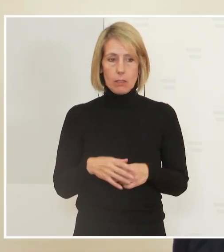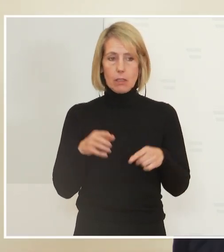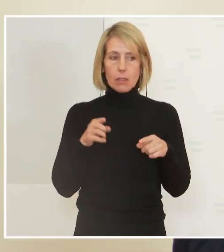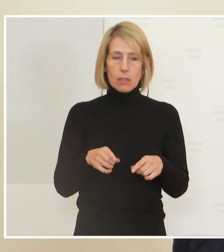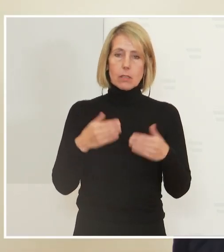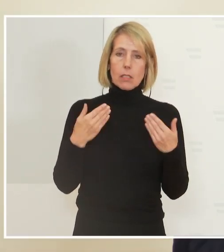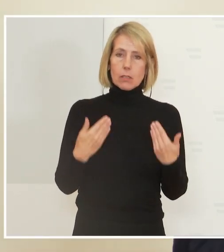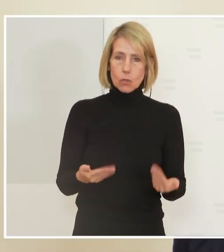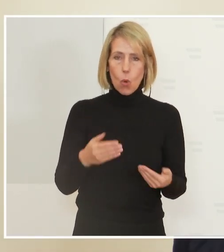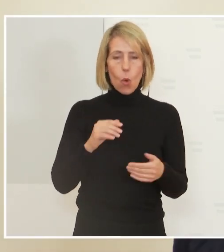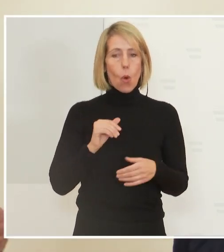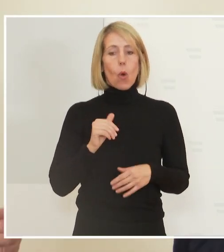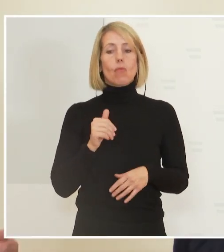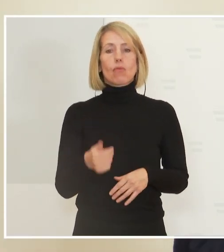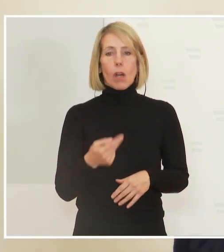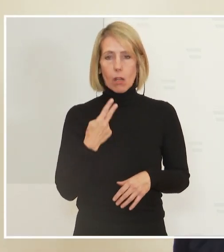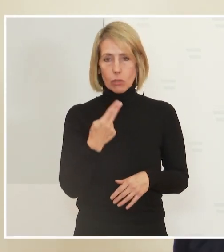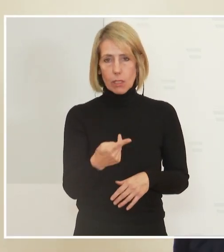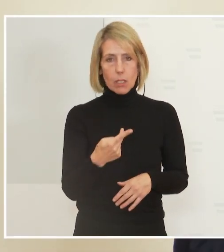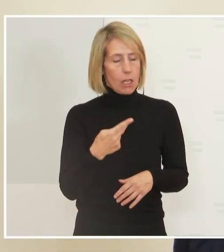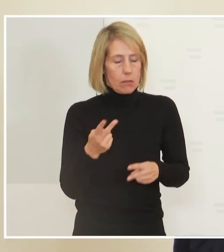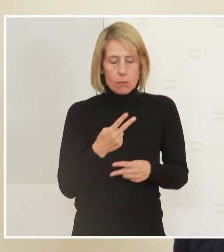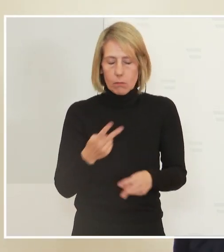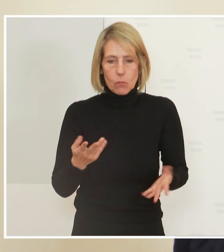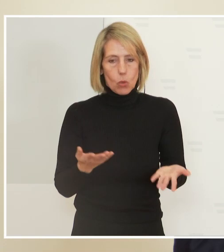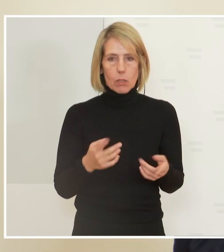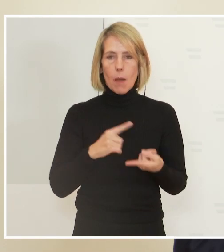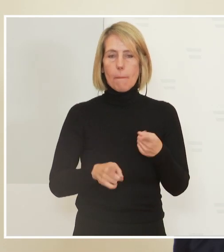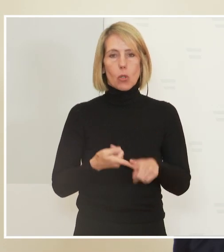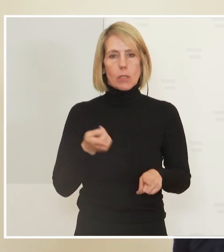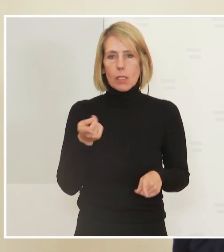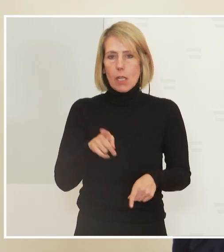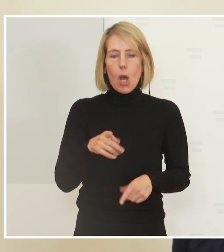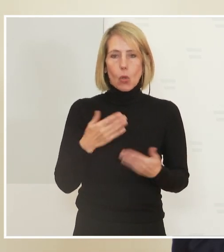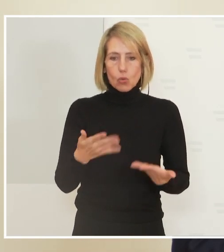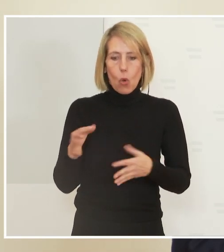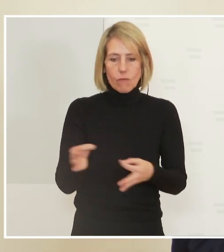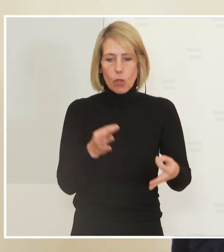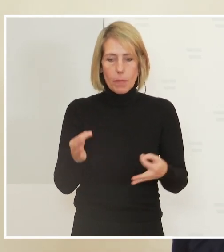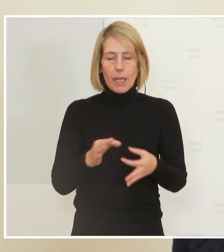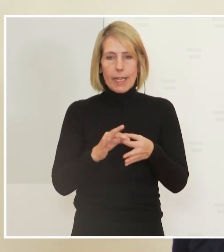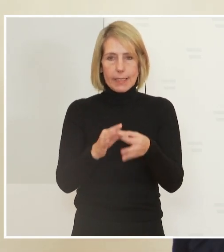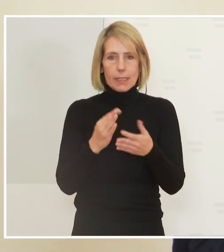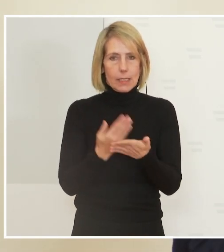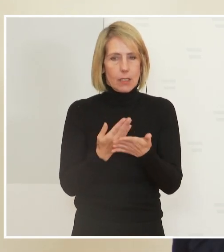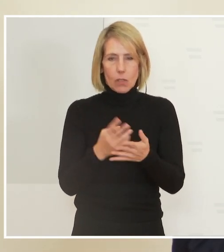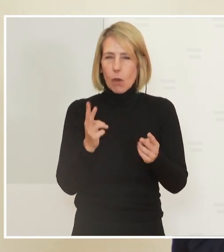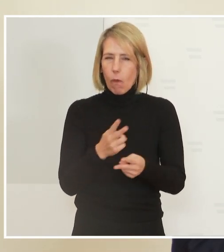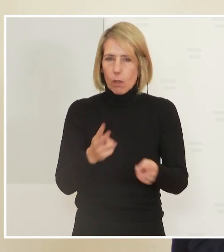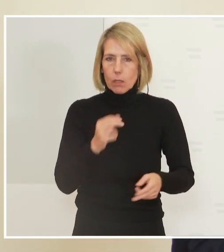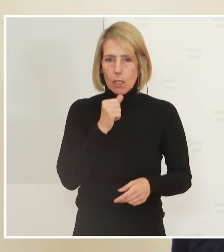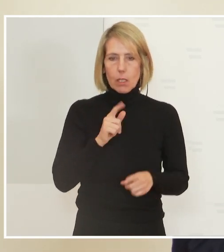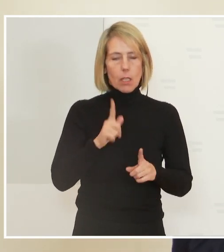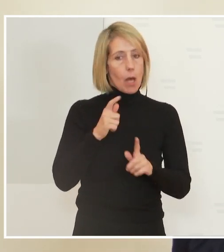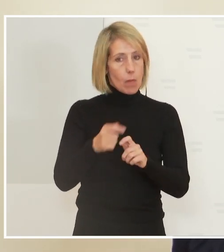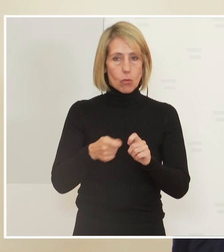Form nicht vorhergesagt worden, die Politik konnte sich darauf in der Form nicht vorbereiten und sie hat aber die Konsequenzen